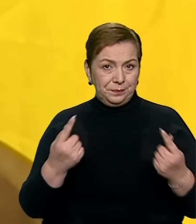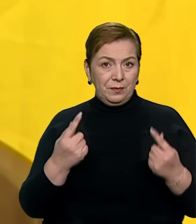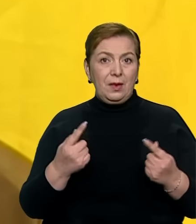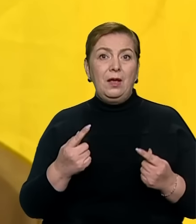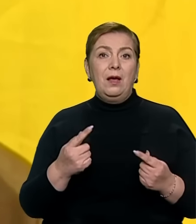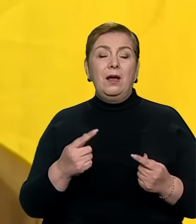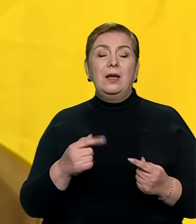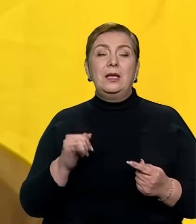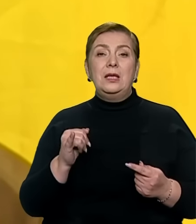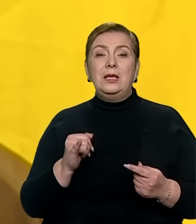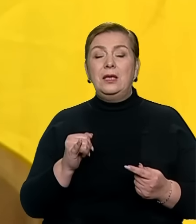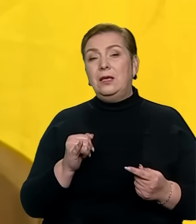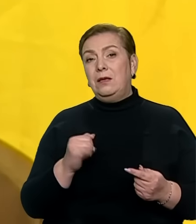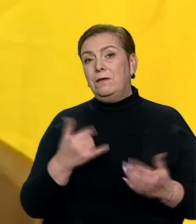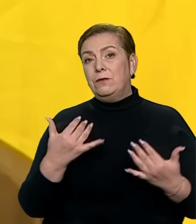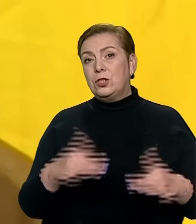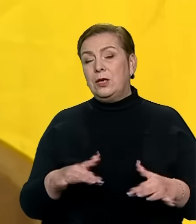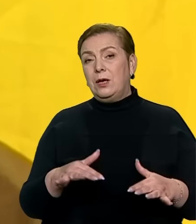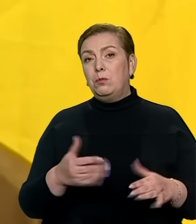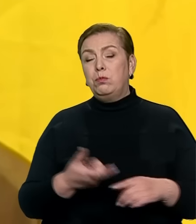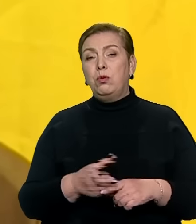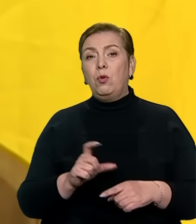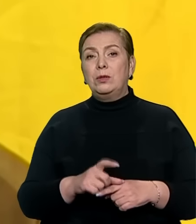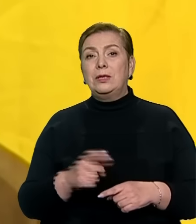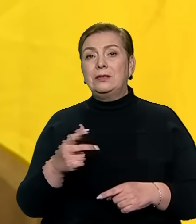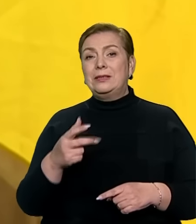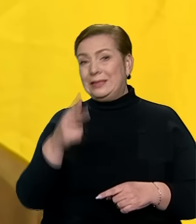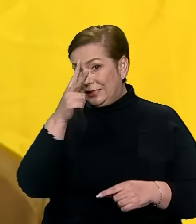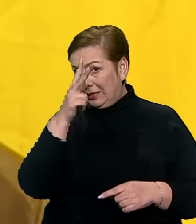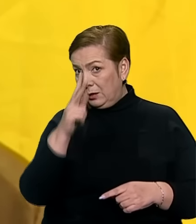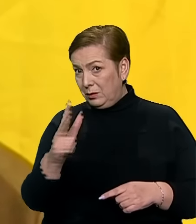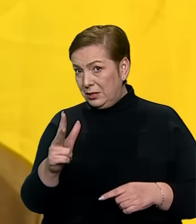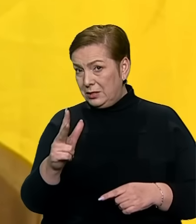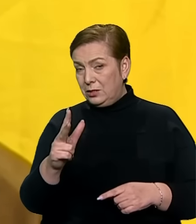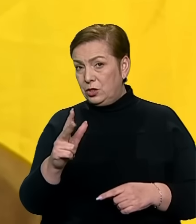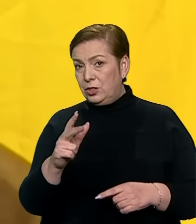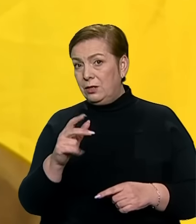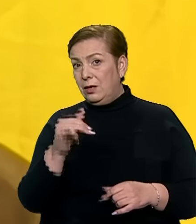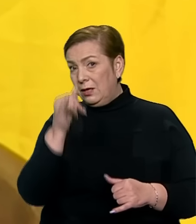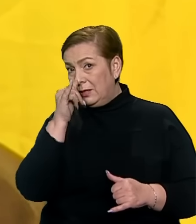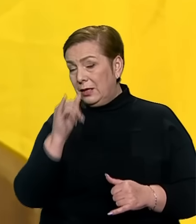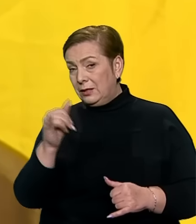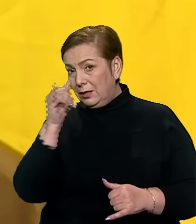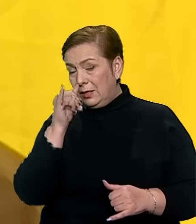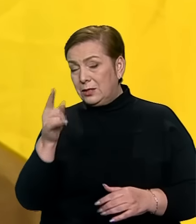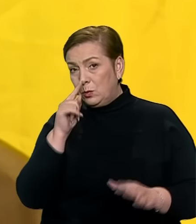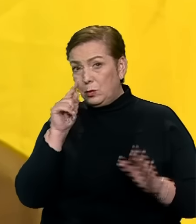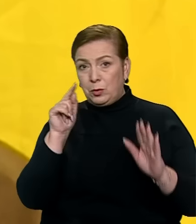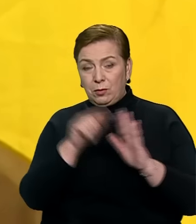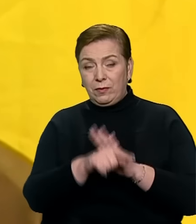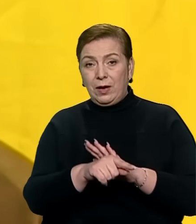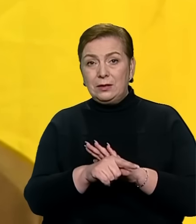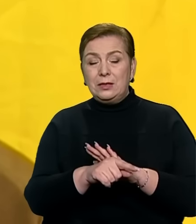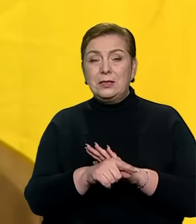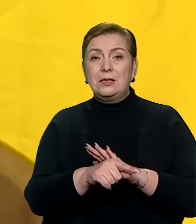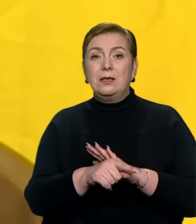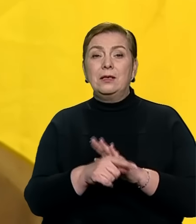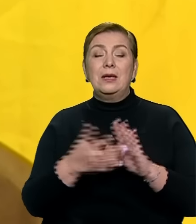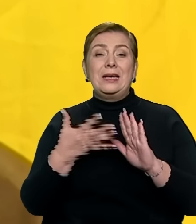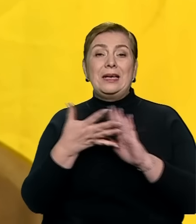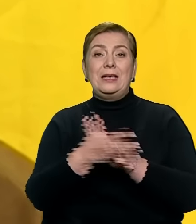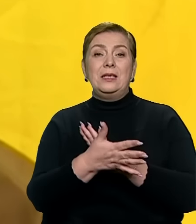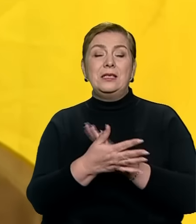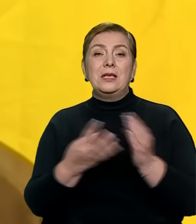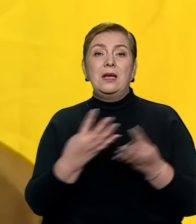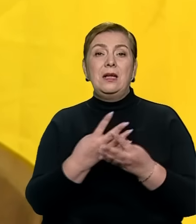величезних втрат, власне кажучи, вже понад три місяці. І не вдається йому прорватися крізь лінієвого здійснення,